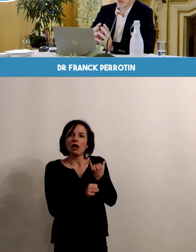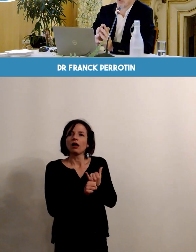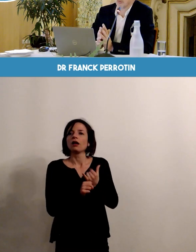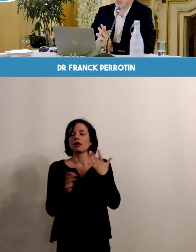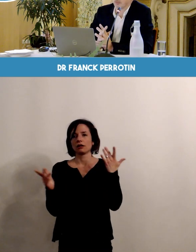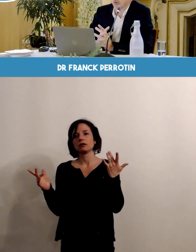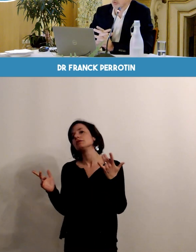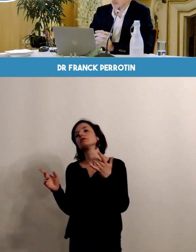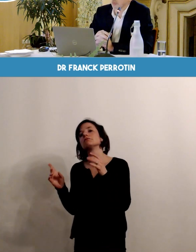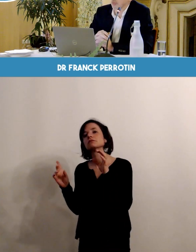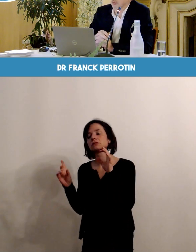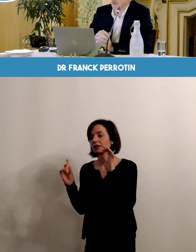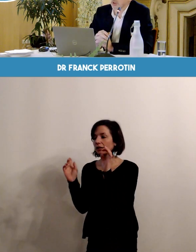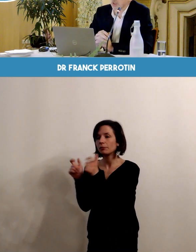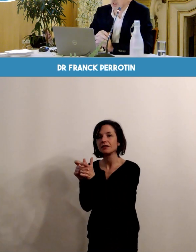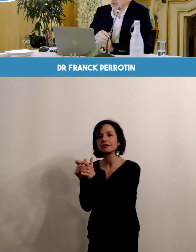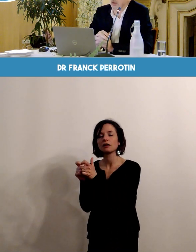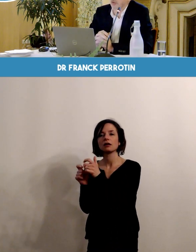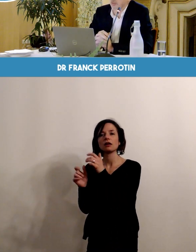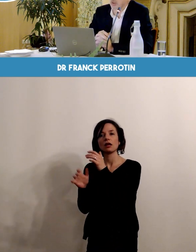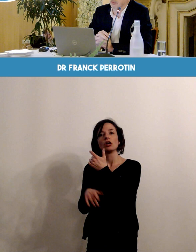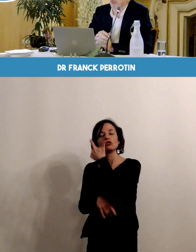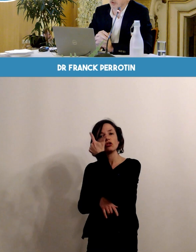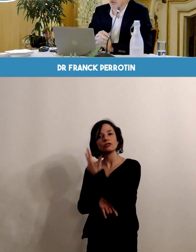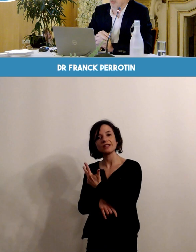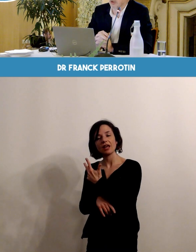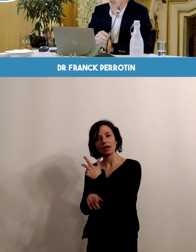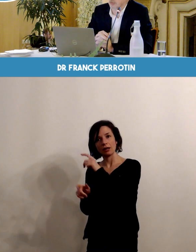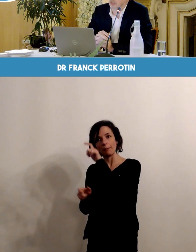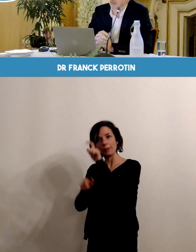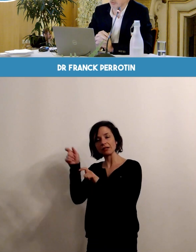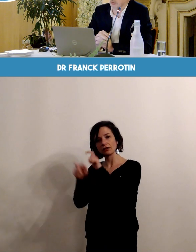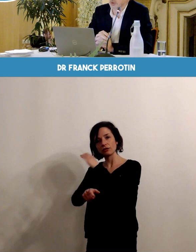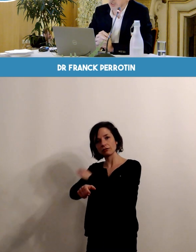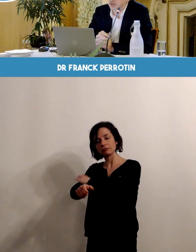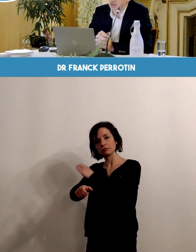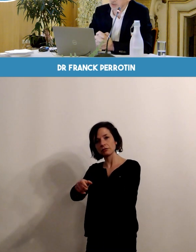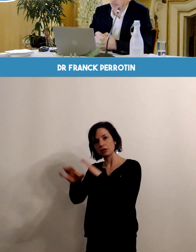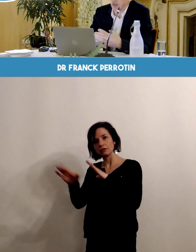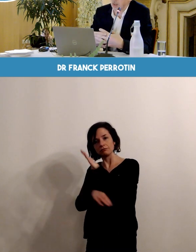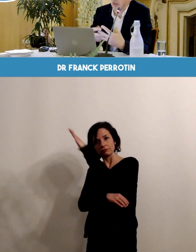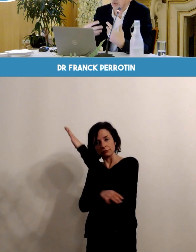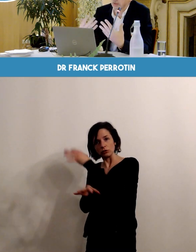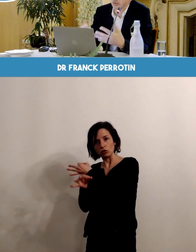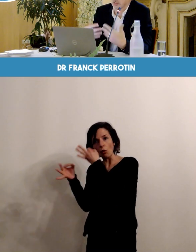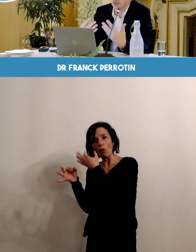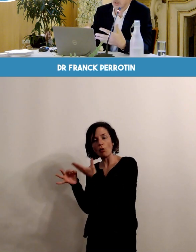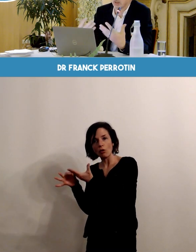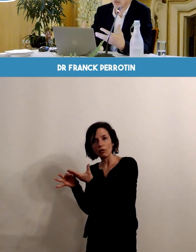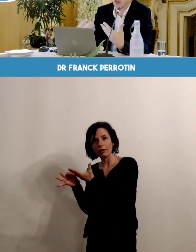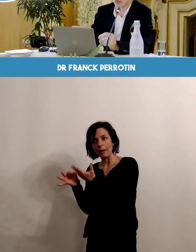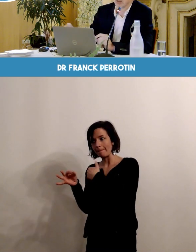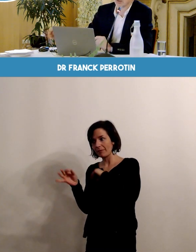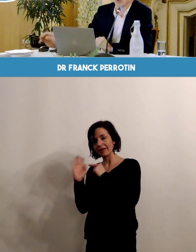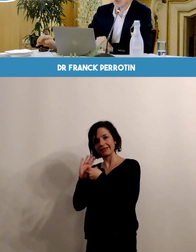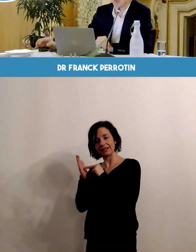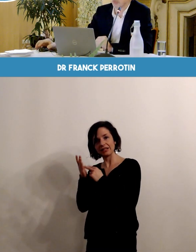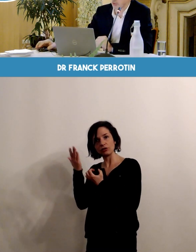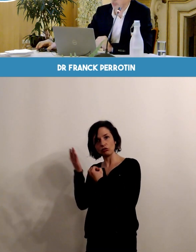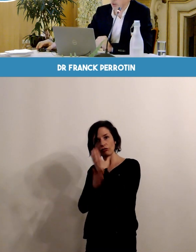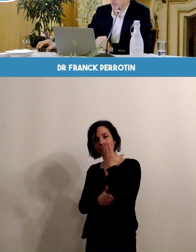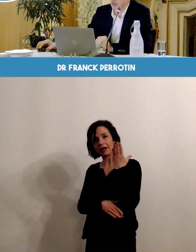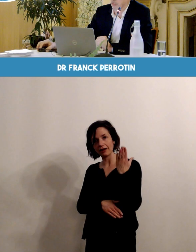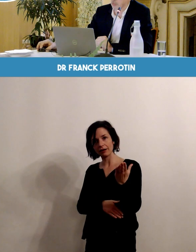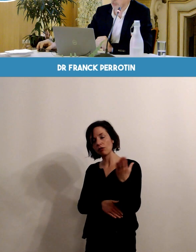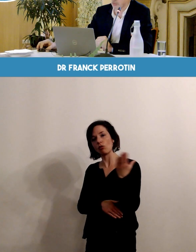avec une proportion de plus de 2 tiers les femmes qui vont faire une hypertension en cours de grossesse à l'aide de cette technique qui associe